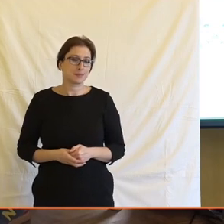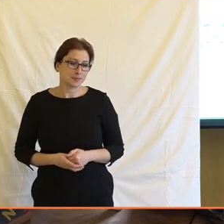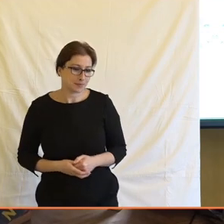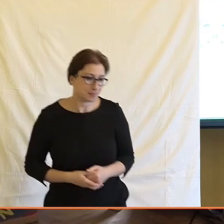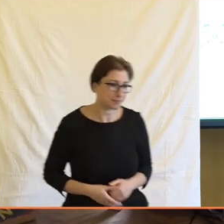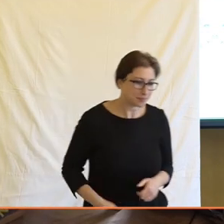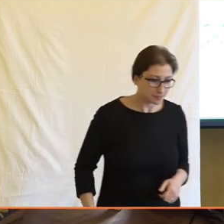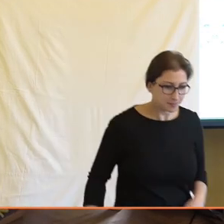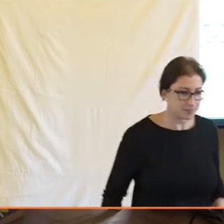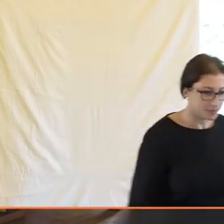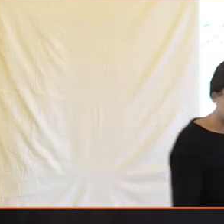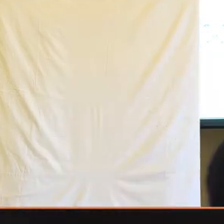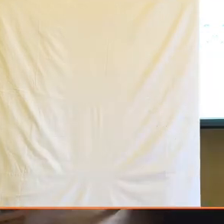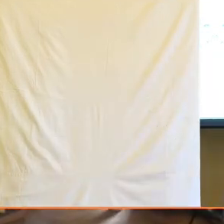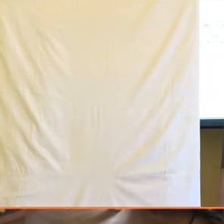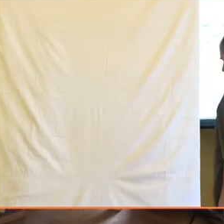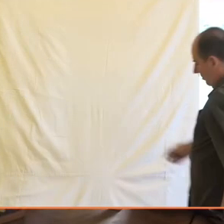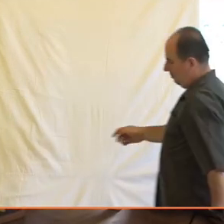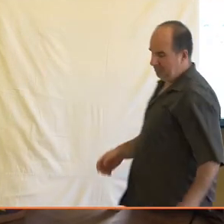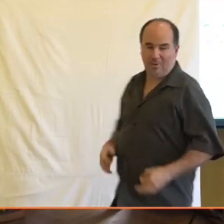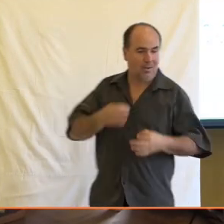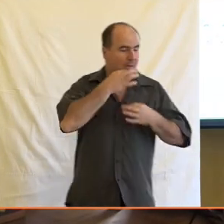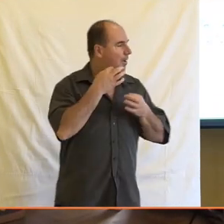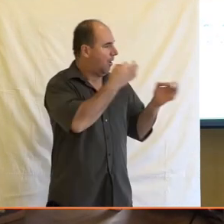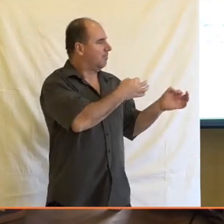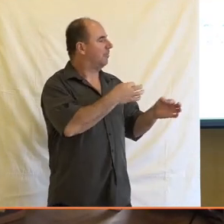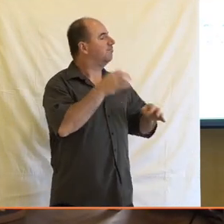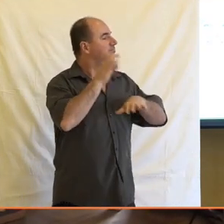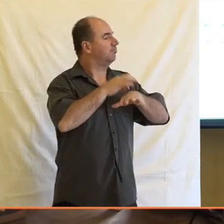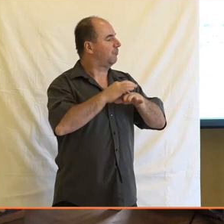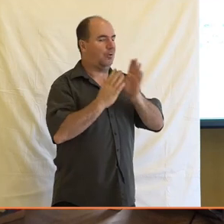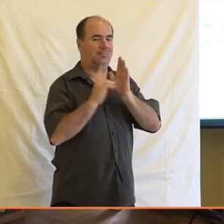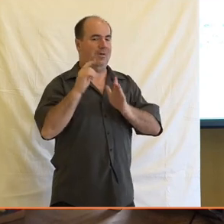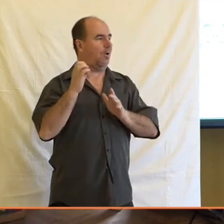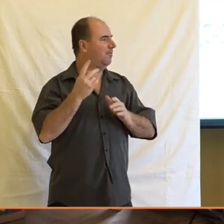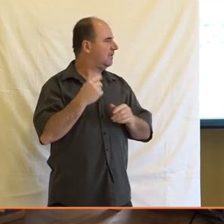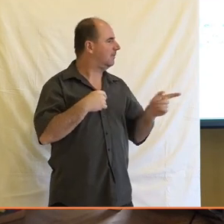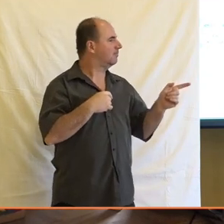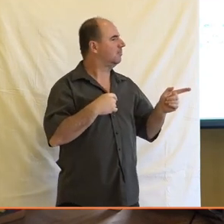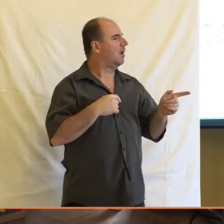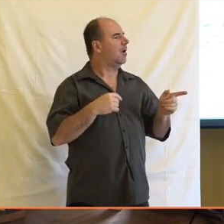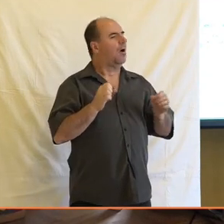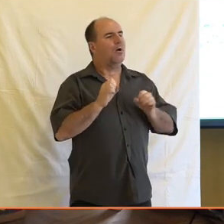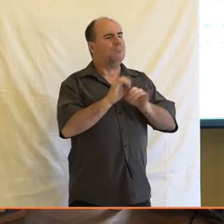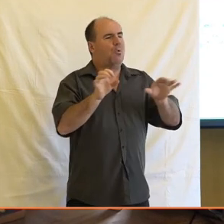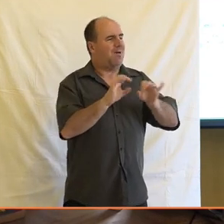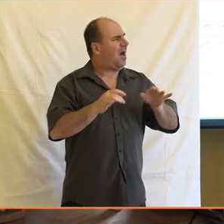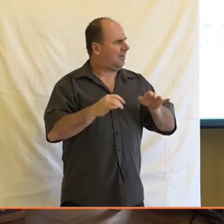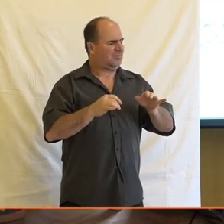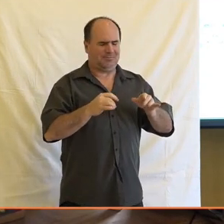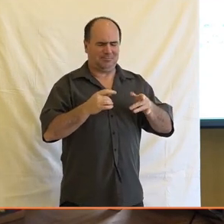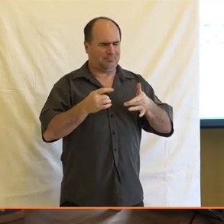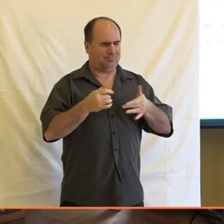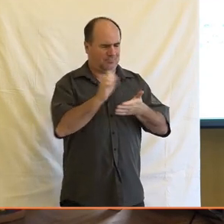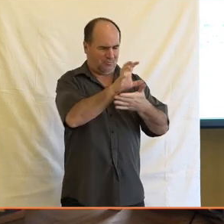Takže, přečtu tady otázku, je to na pana Mejovského, ke komentáři o bluvárnějších, ale populárnějších článcích. Snižuje se kritické myšlení, roste nepozornost a